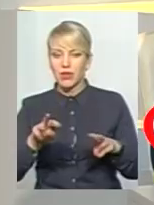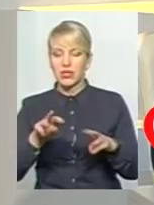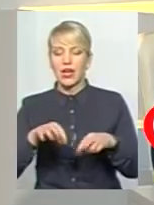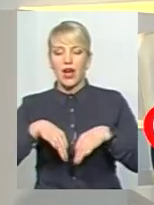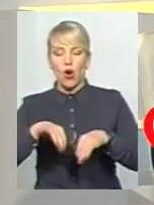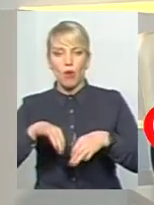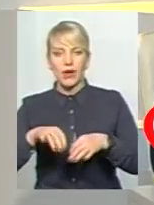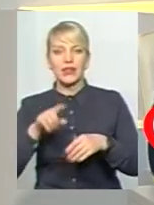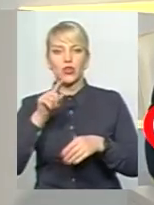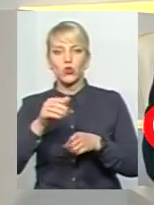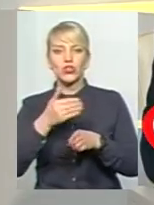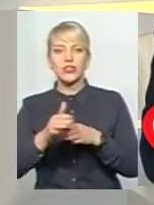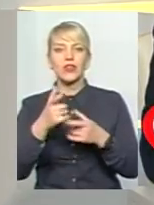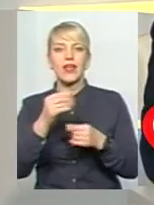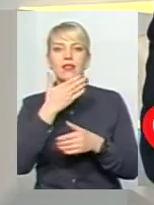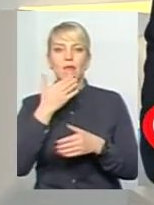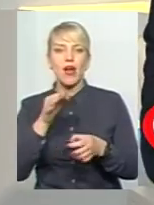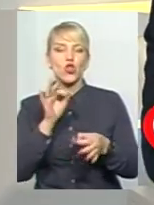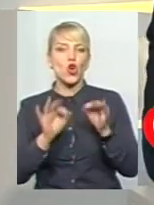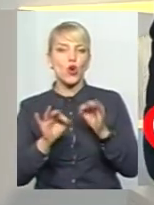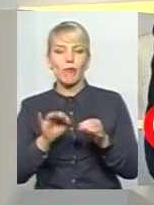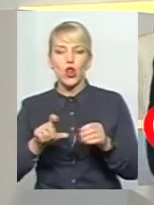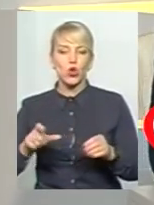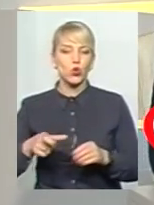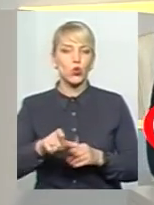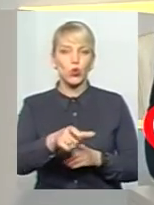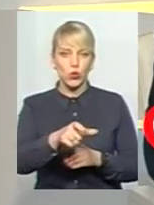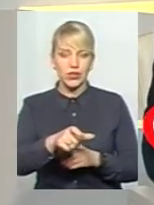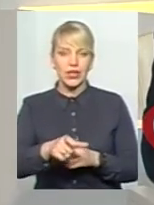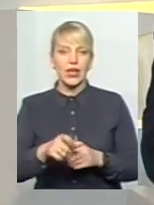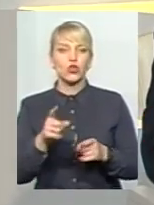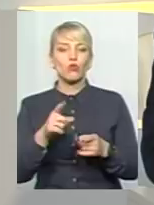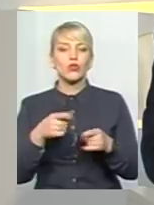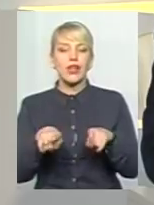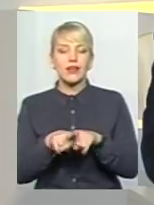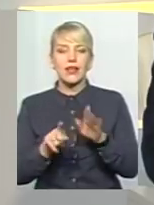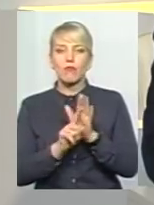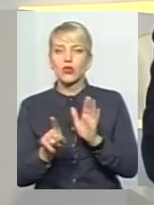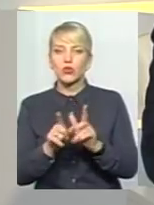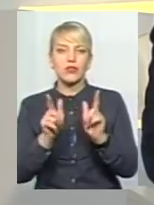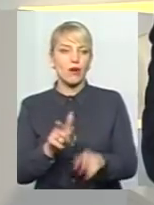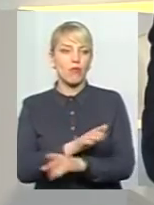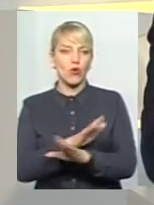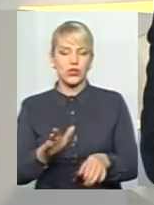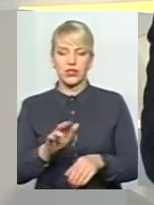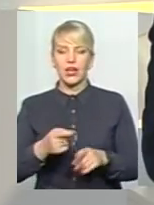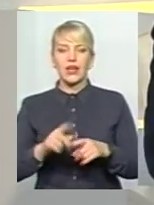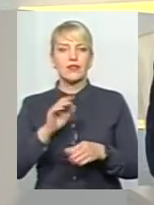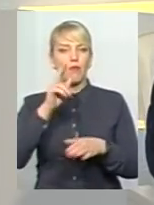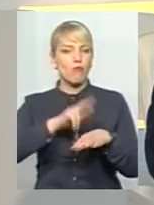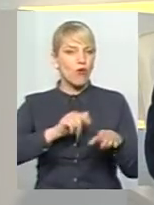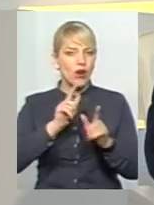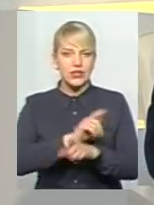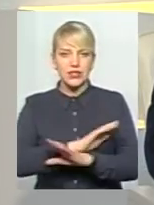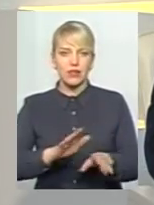частину приватного сектора, де немає нормального дорожнього покриття, тому що такий маршрут просто-напросто ніхто не погоджує. Ні Укртрансбезпека, ні поліція.